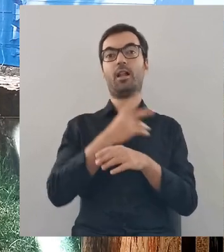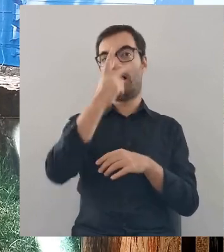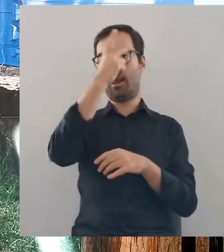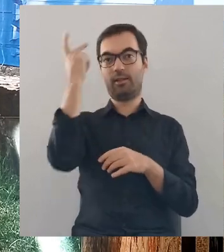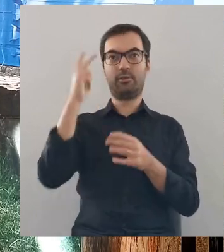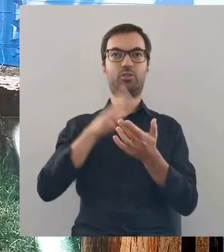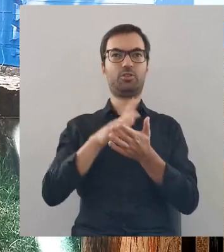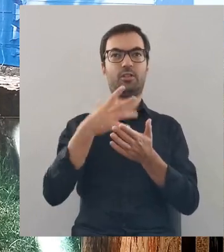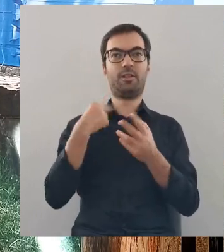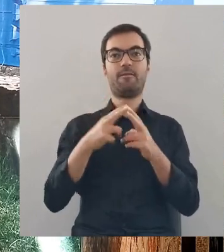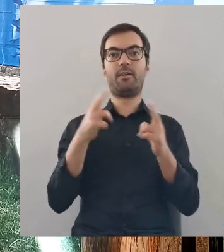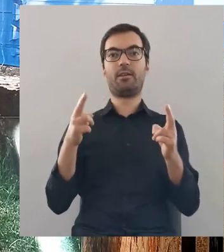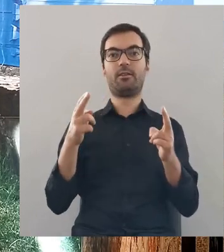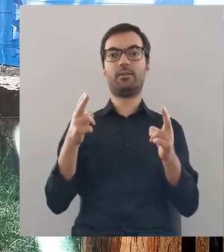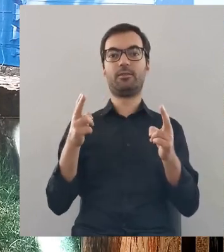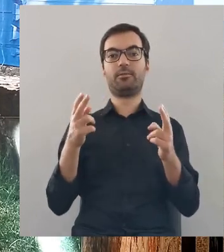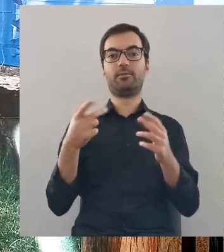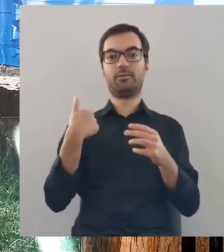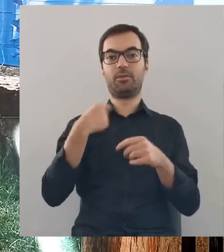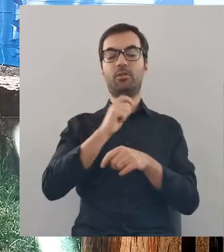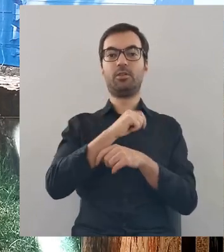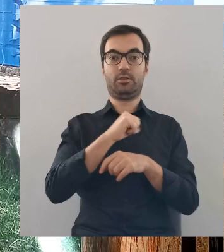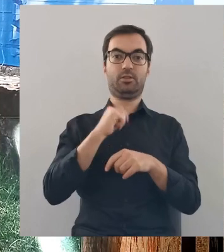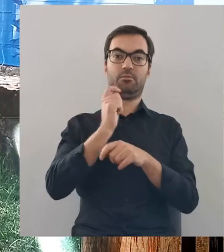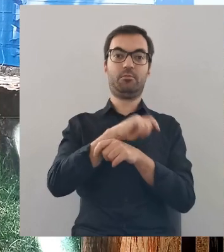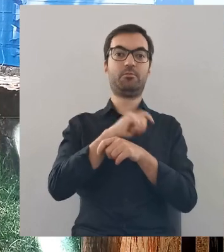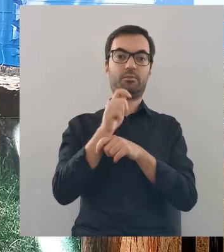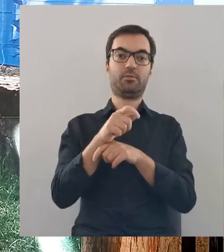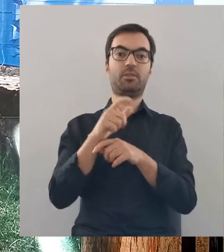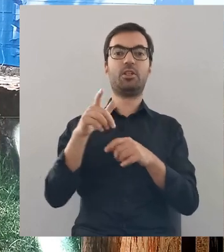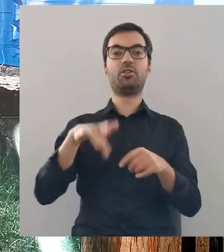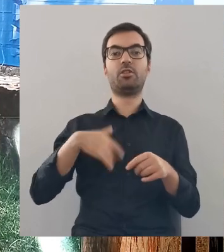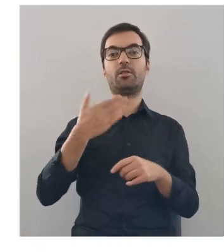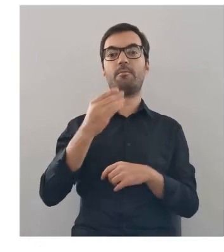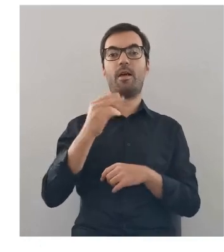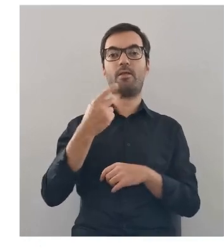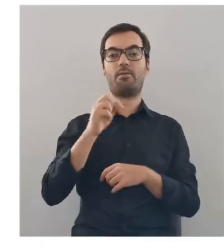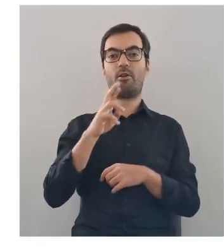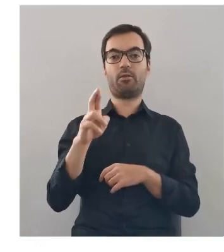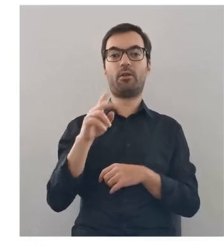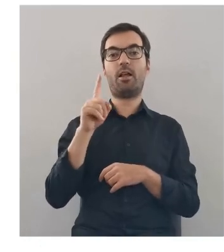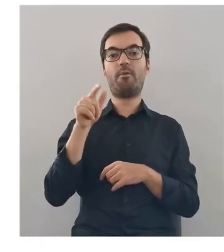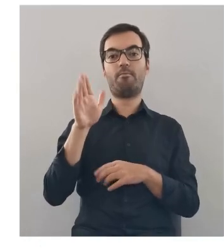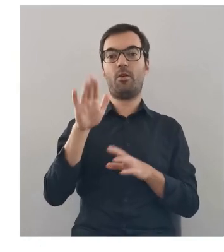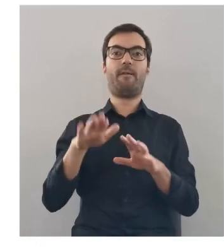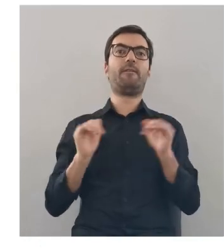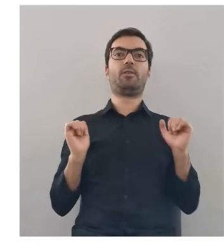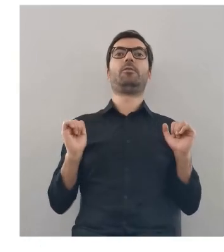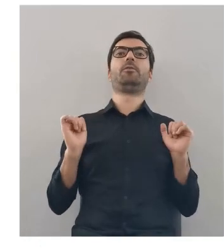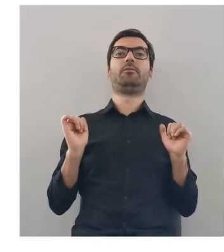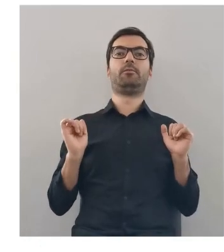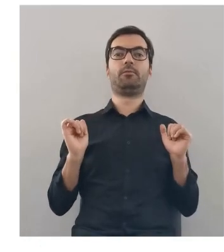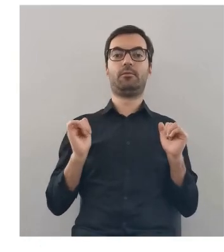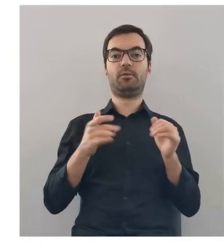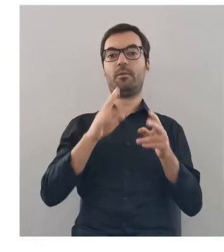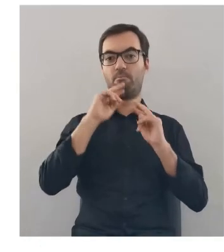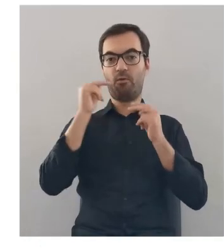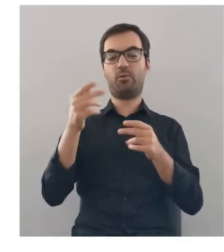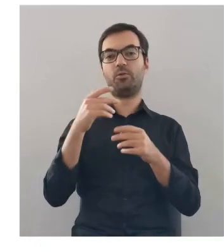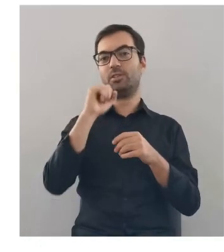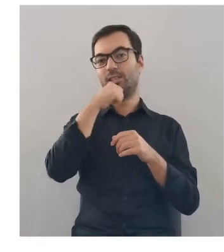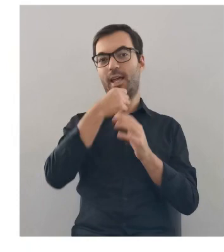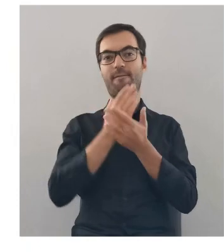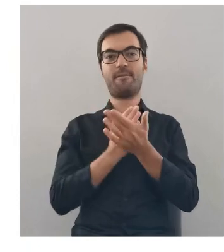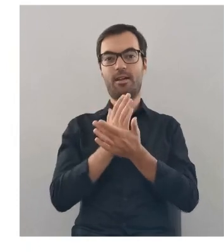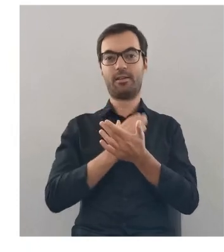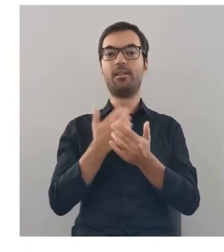No wcześniej przecież Litwa w XIII wieku ochrzciła się za księcia Mendoga, tylko, że on potem się z tego wycofał. On